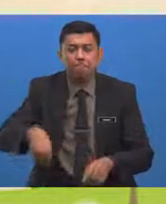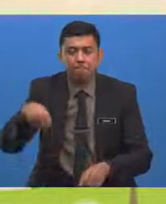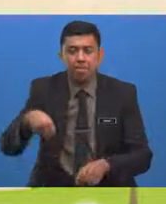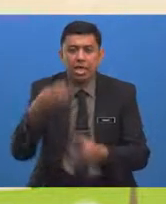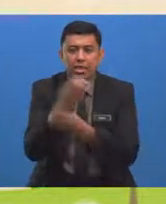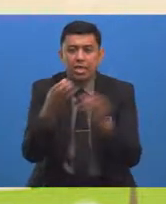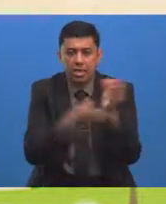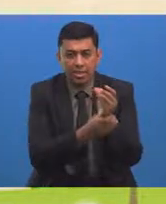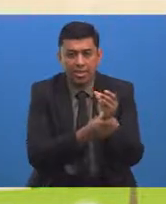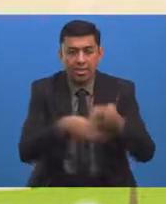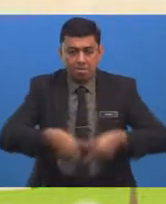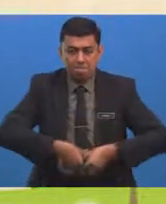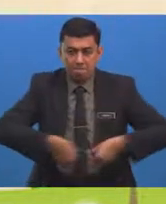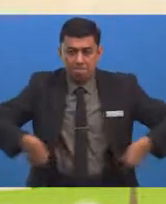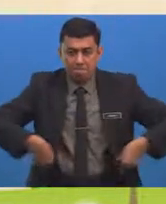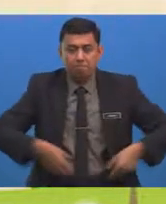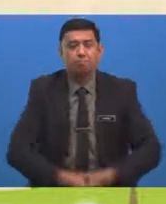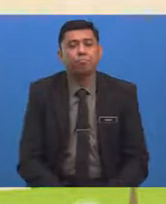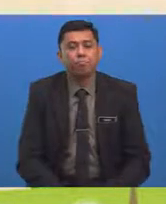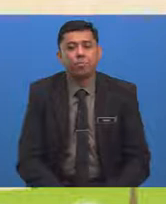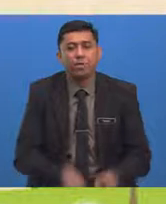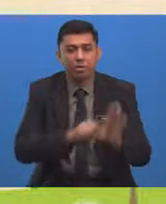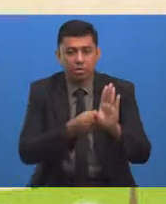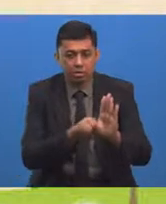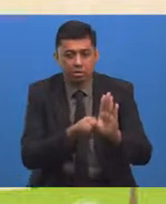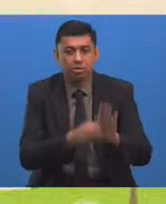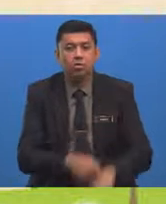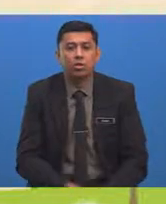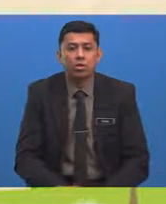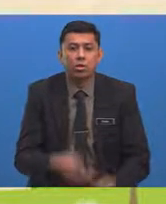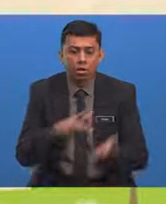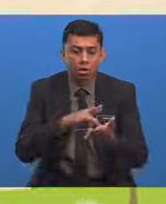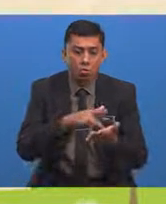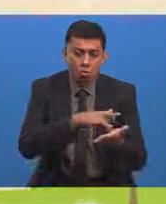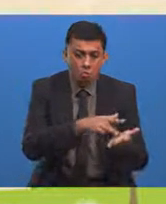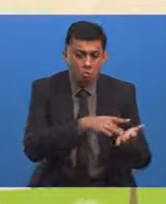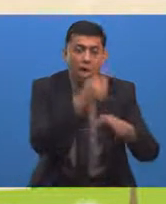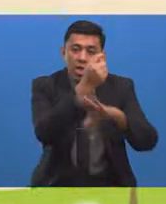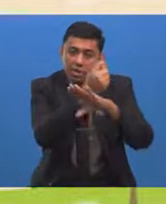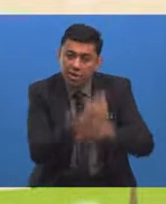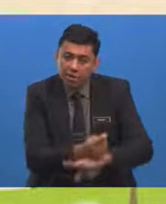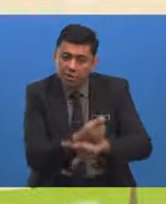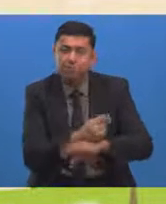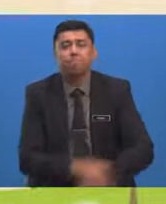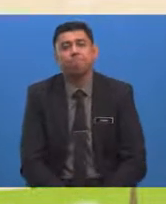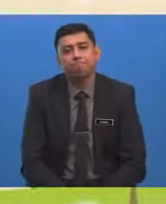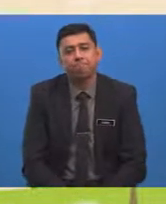tali pinggang Serta sebagai sumber Kepada Ubat-ubatan Tradisional